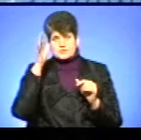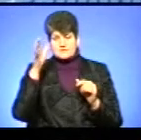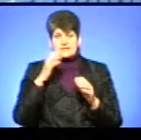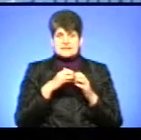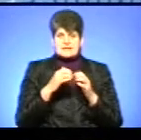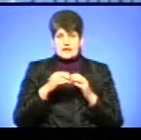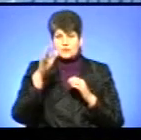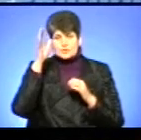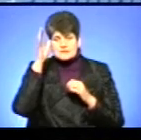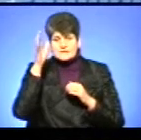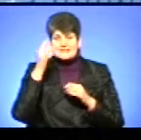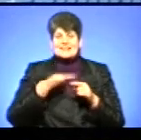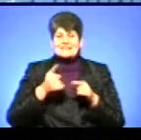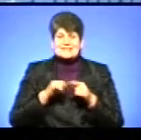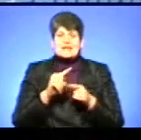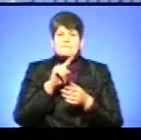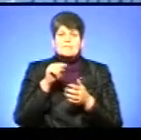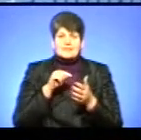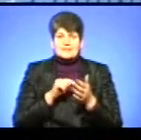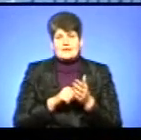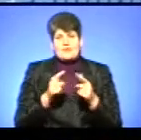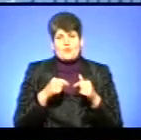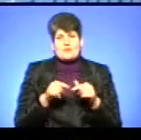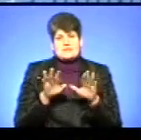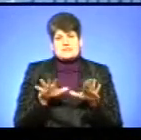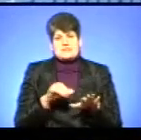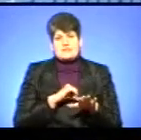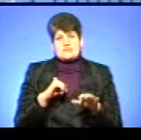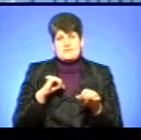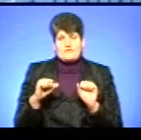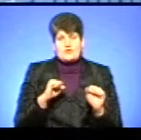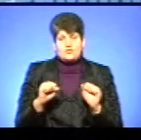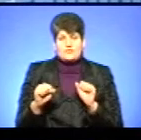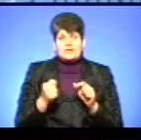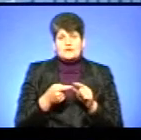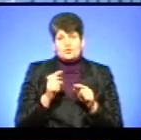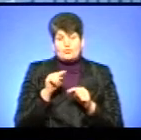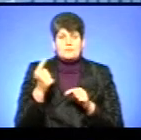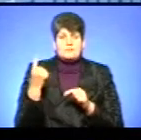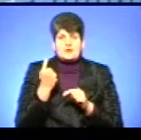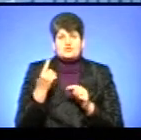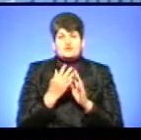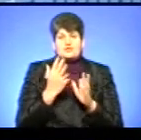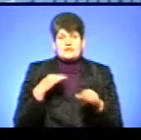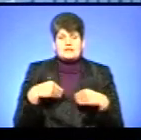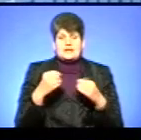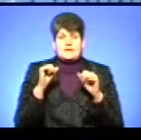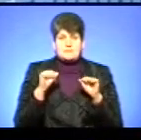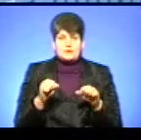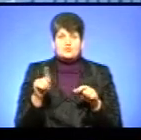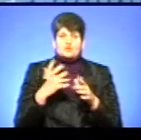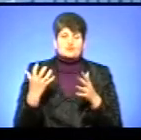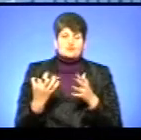позашкільною освітою – це питання органів місцевого самоврядування. Через це ми першочергово надаємо право щодо